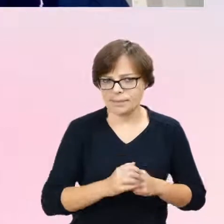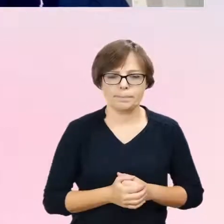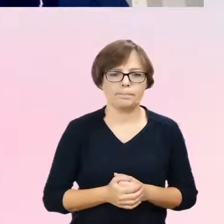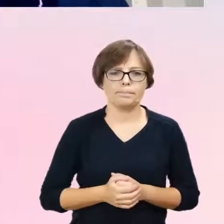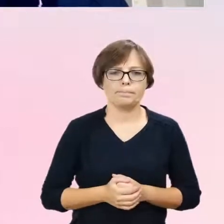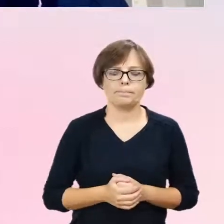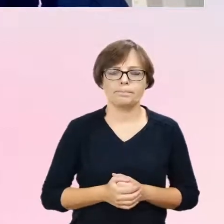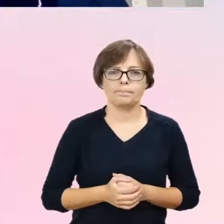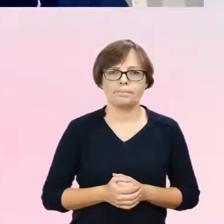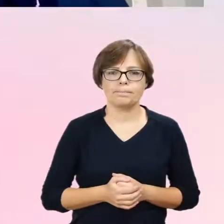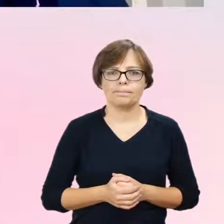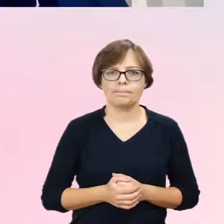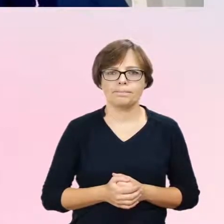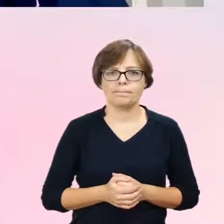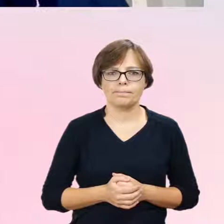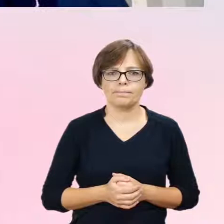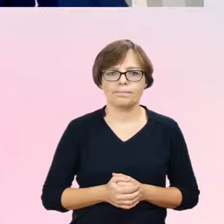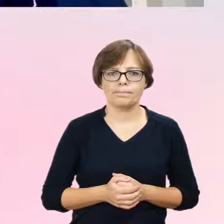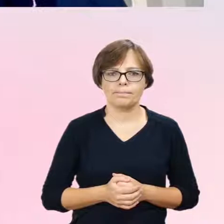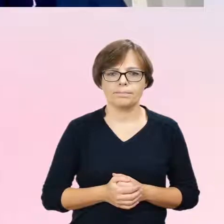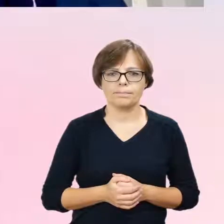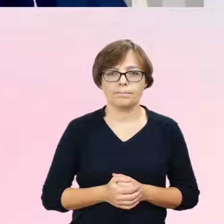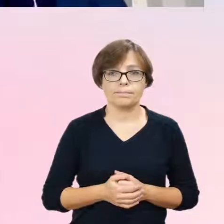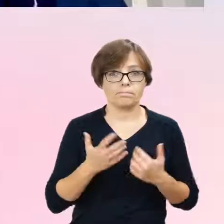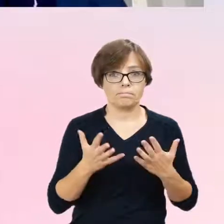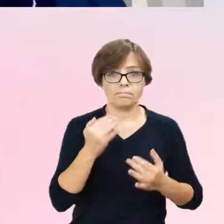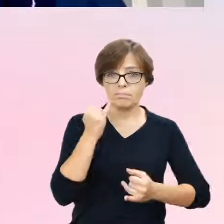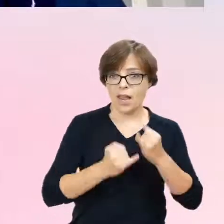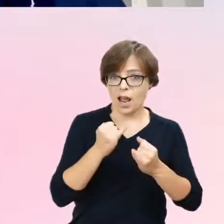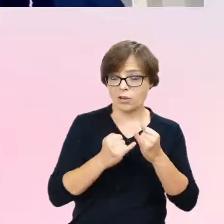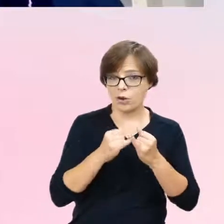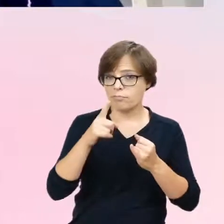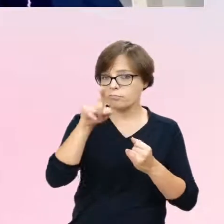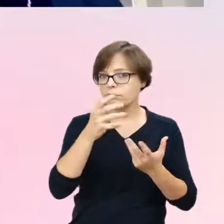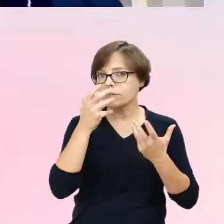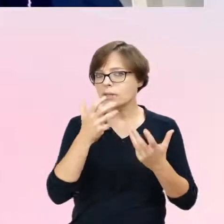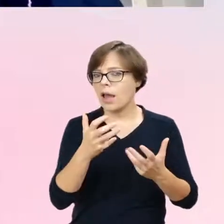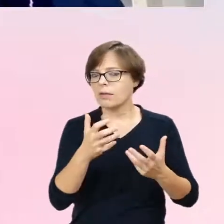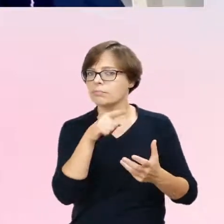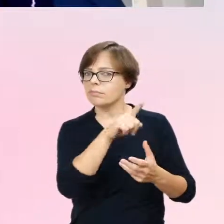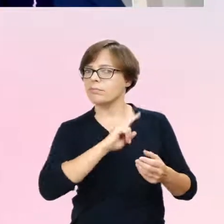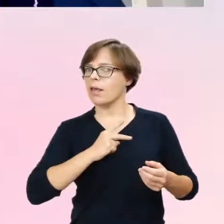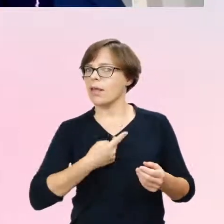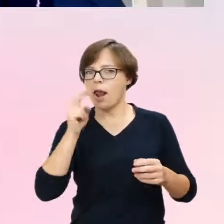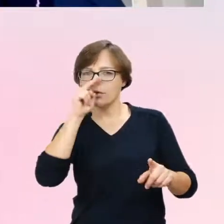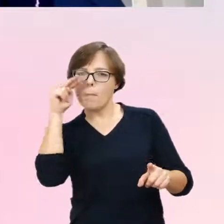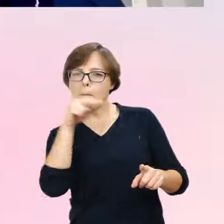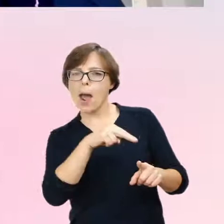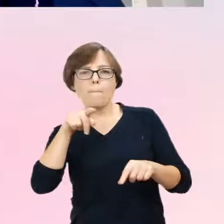I jeżeli patrzymy na medyczne rozumienie zjawiska i